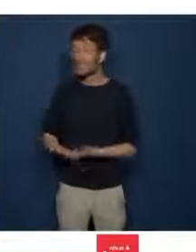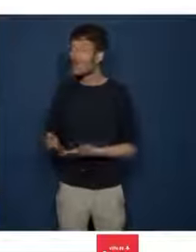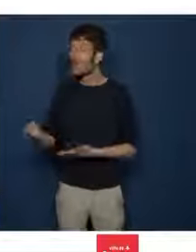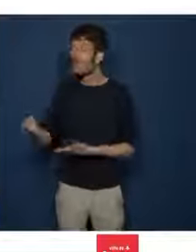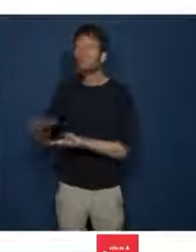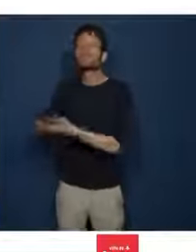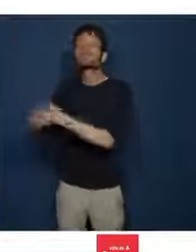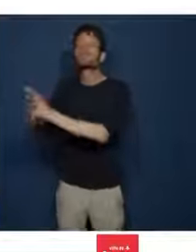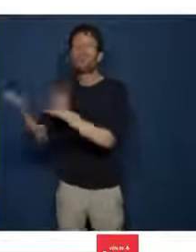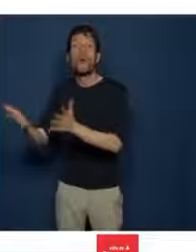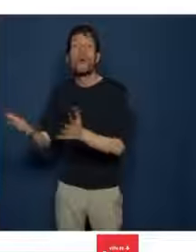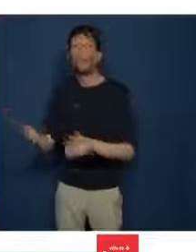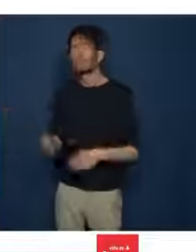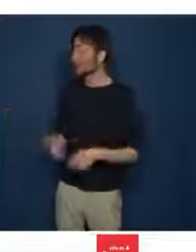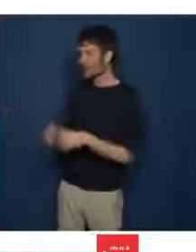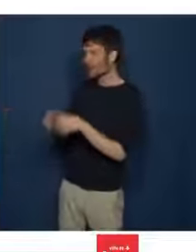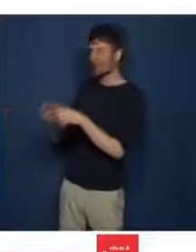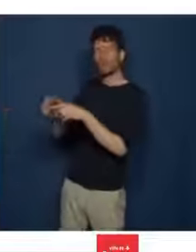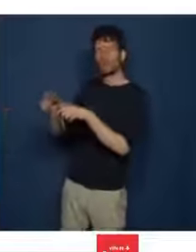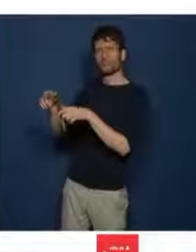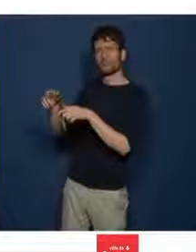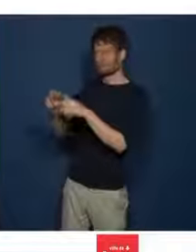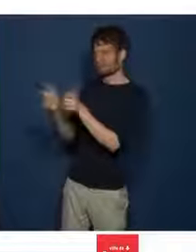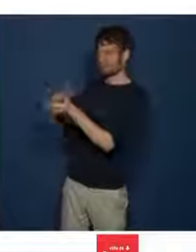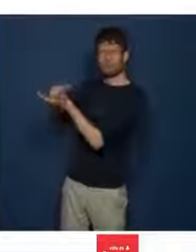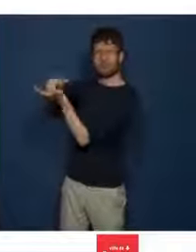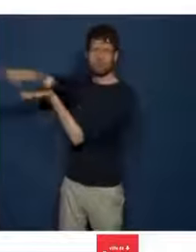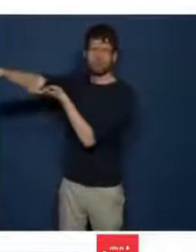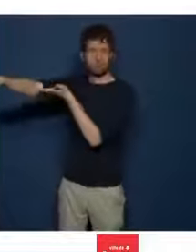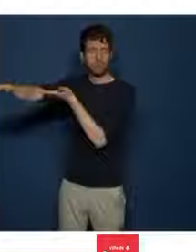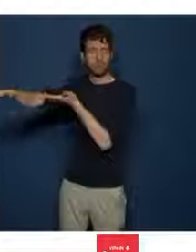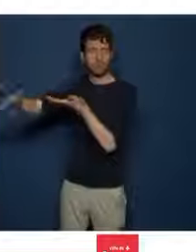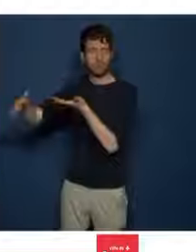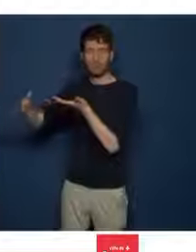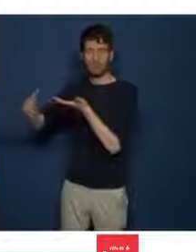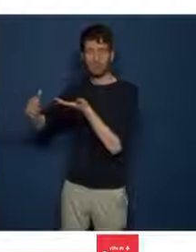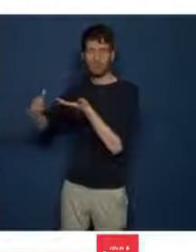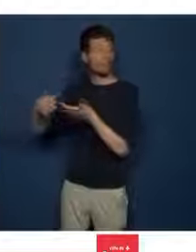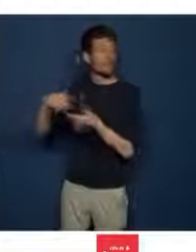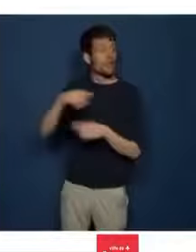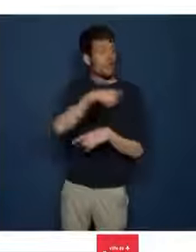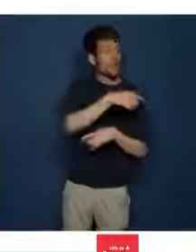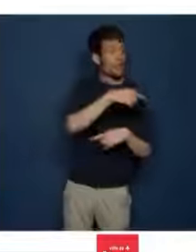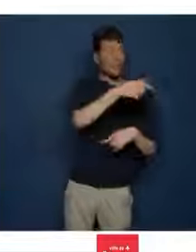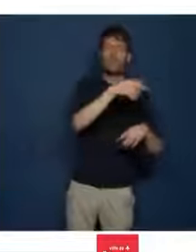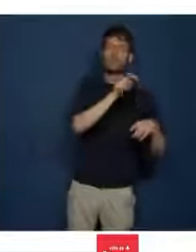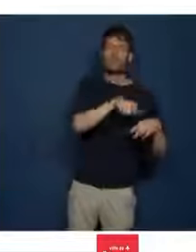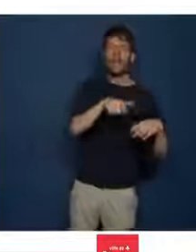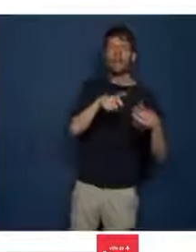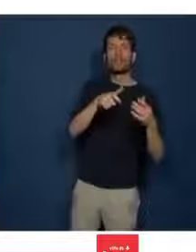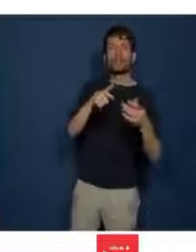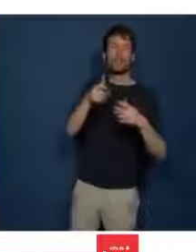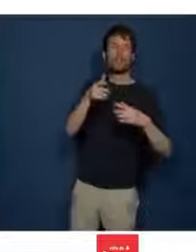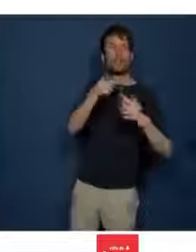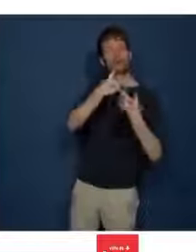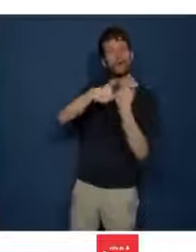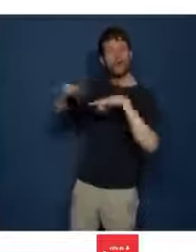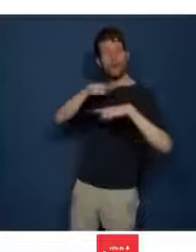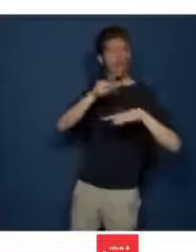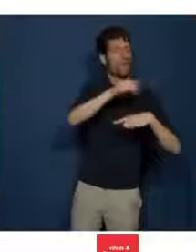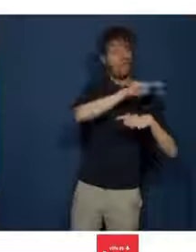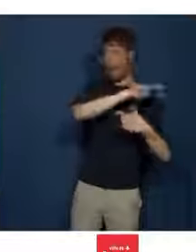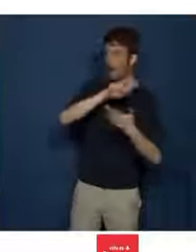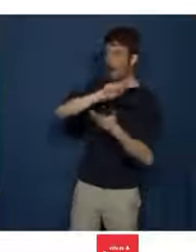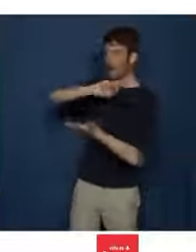société expulsée ne soit autorisée à des conditions imposées par le promoteur, à réintégrer les locaux qu'elle occupait librement depuis